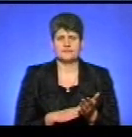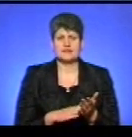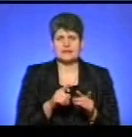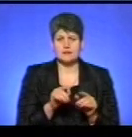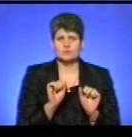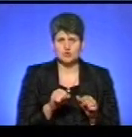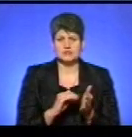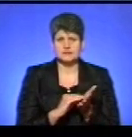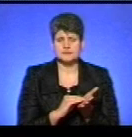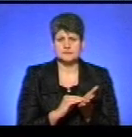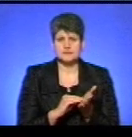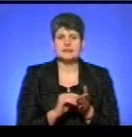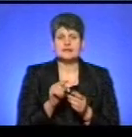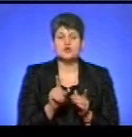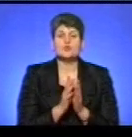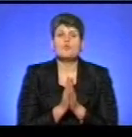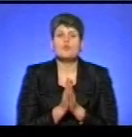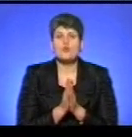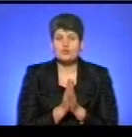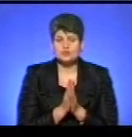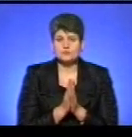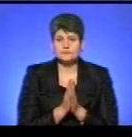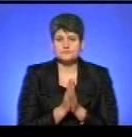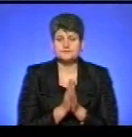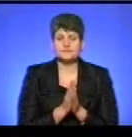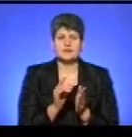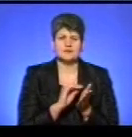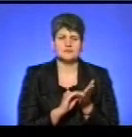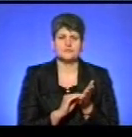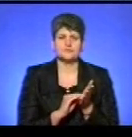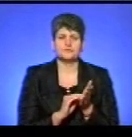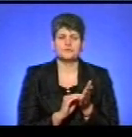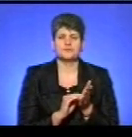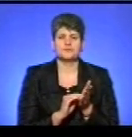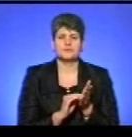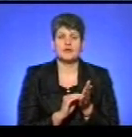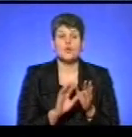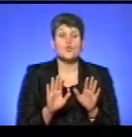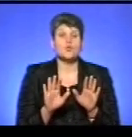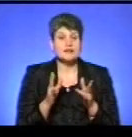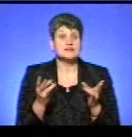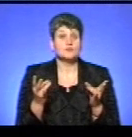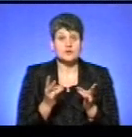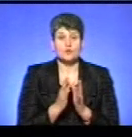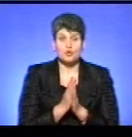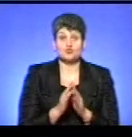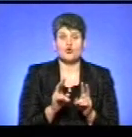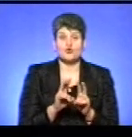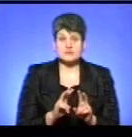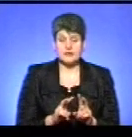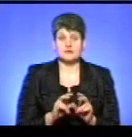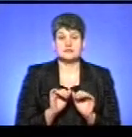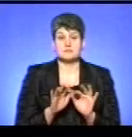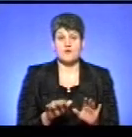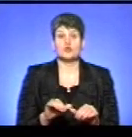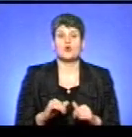можливо зазначити те, що звучить так в заяві, що у разі необхідності прошу розглянути мою справу на